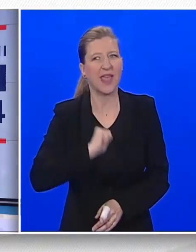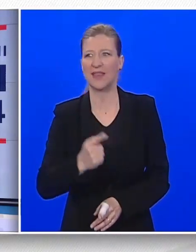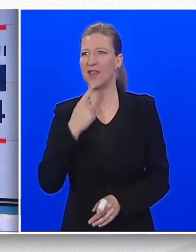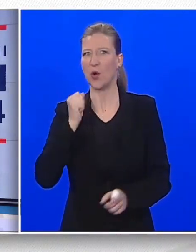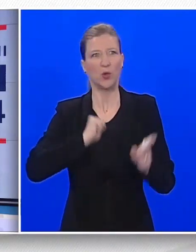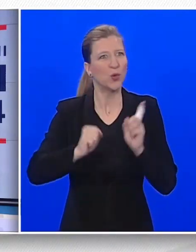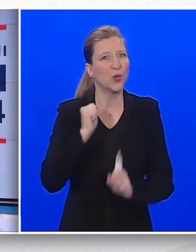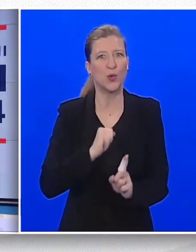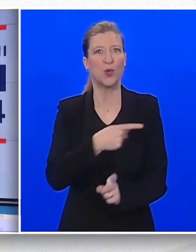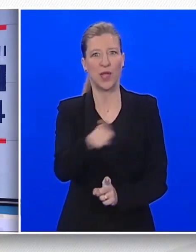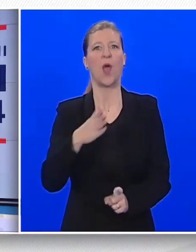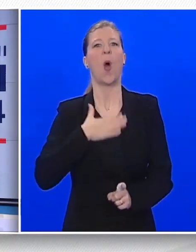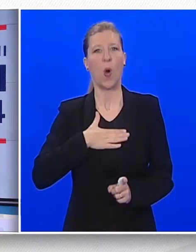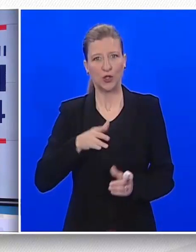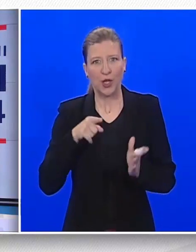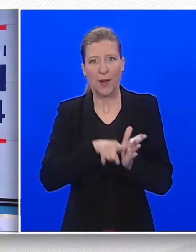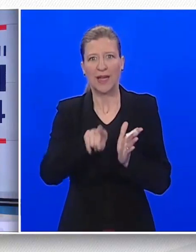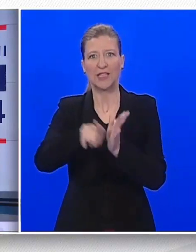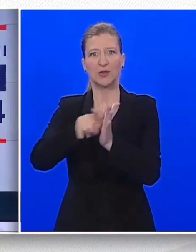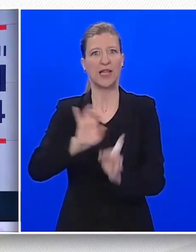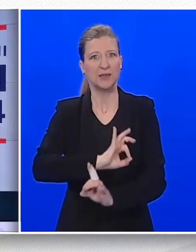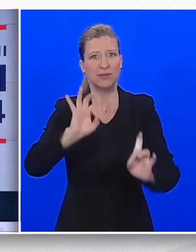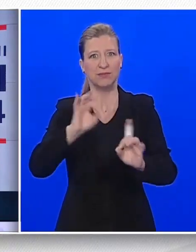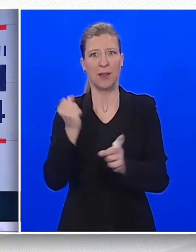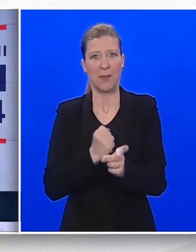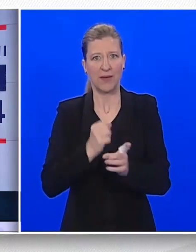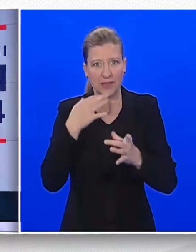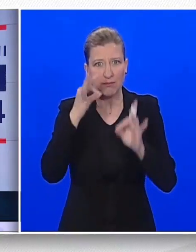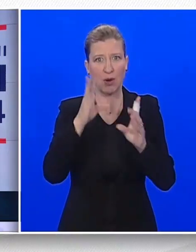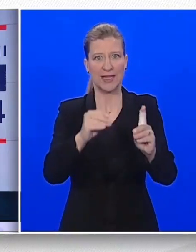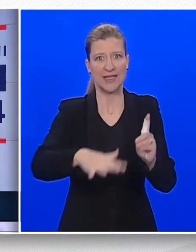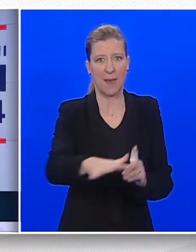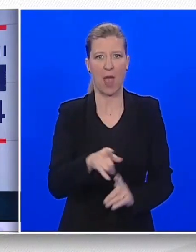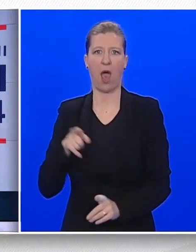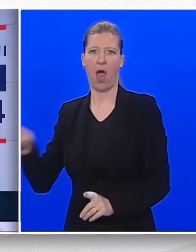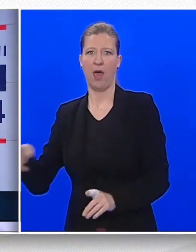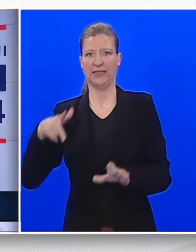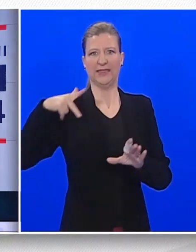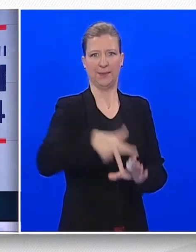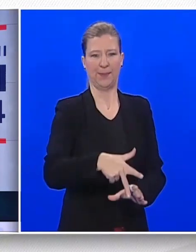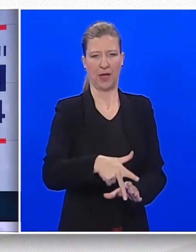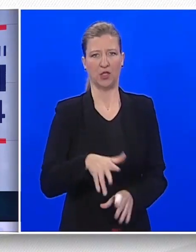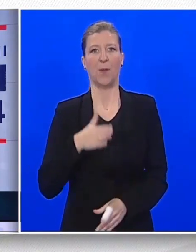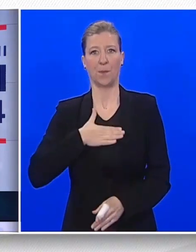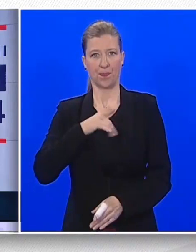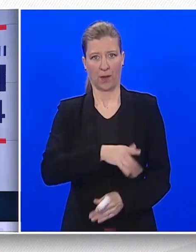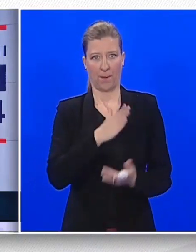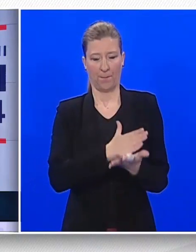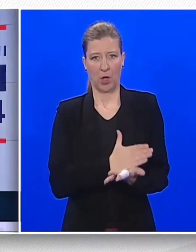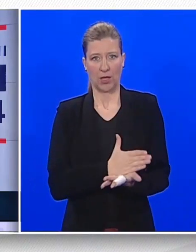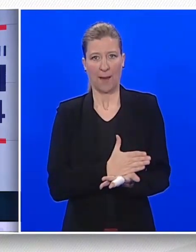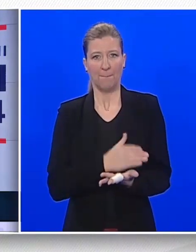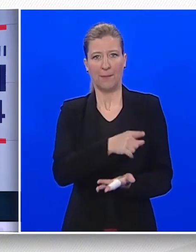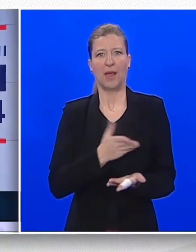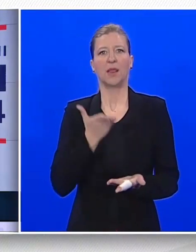učine prosperitetnom, baš onako kako mi to zaslužujemo. Naš politički program je program promjena.